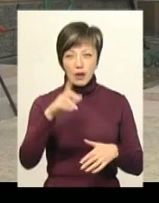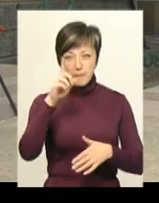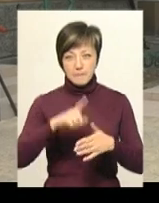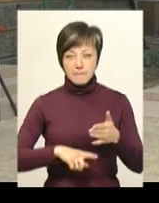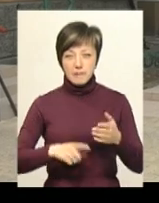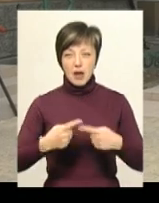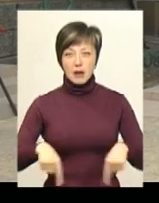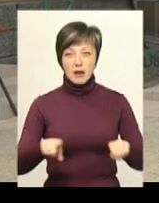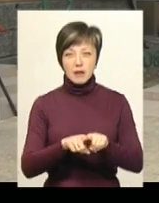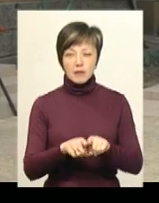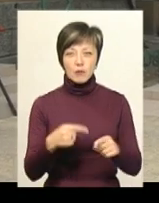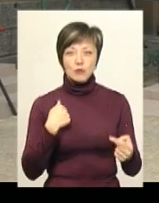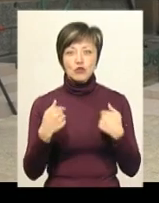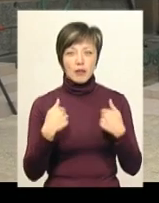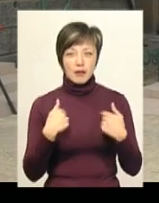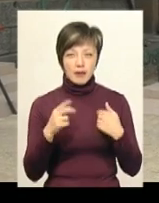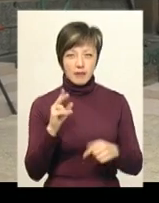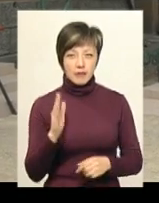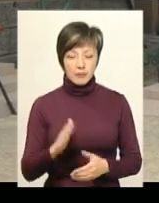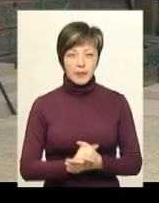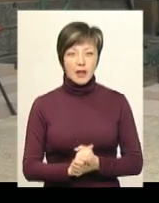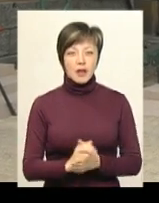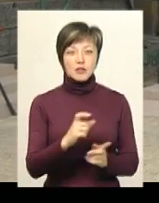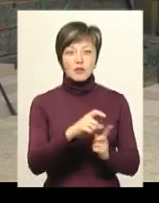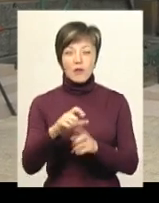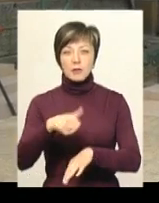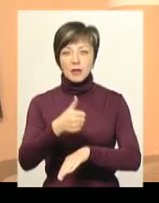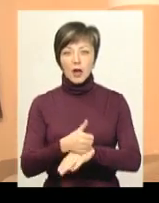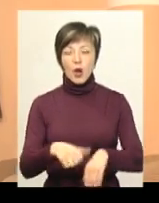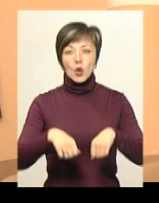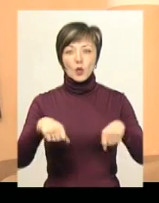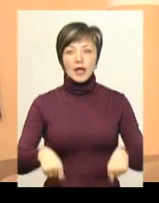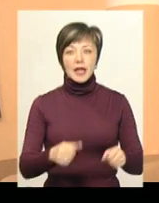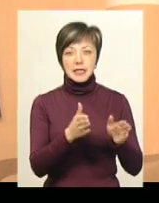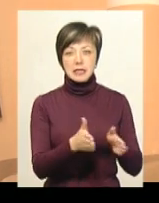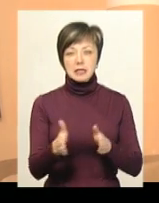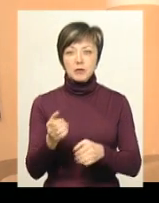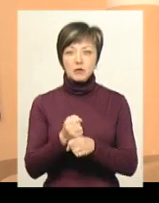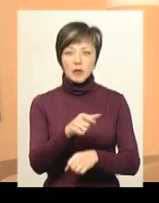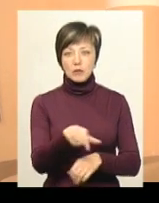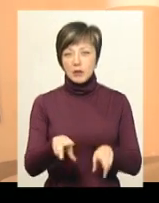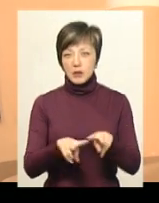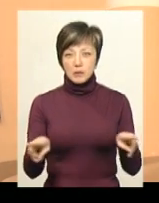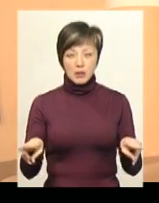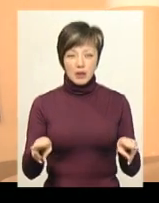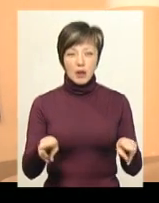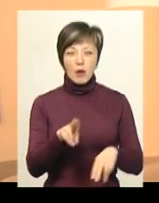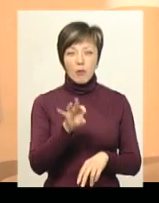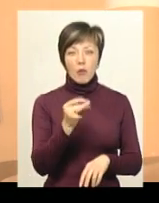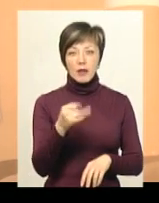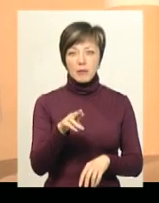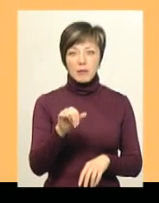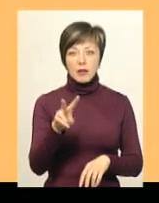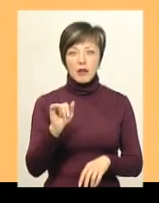парафію мученників. За словами Генріха Зядоша, тоталітарна система вчинила з людьми так само, як Понтій Пілат, що